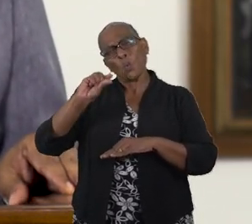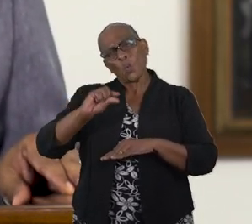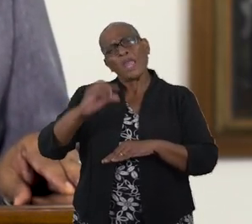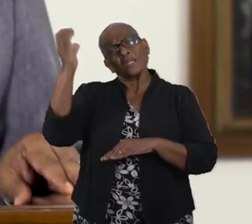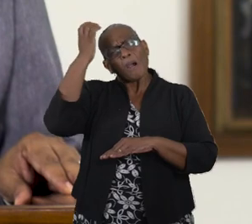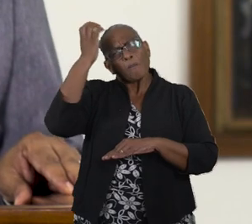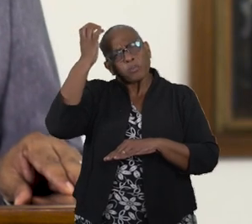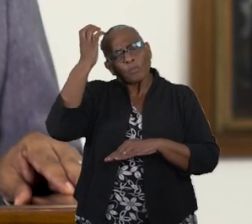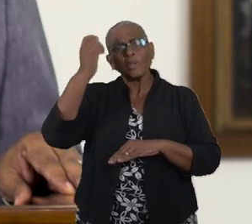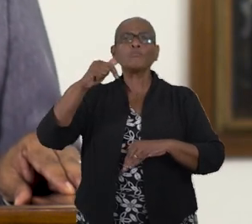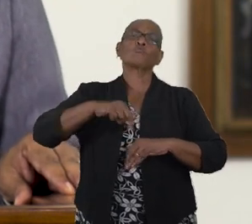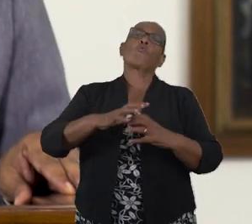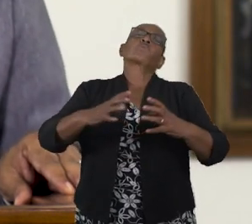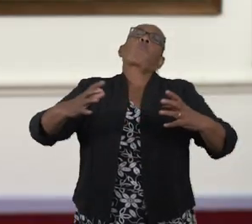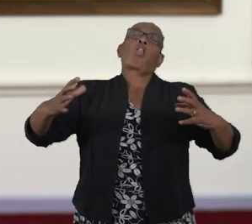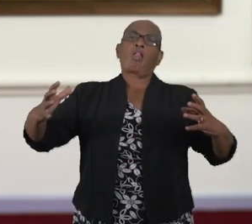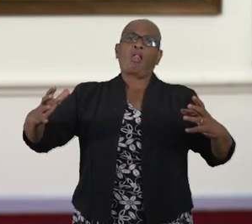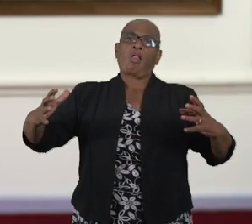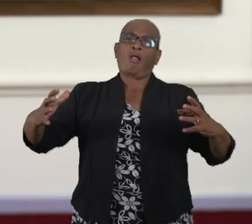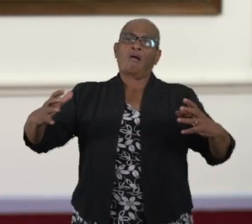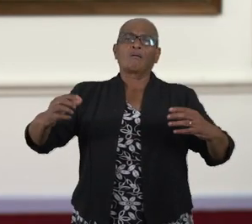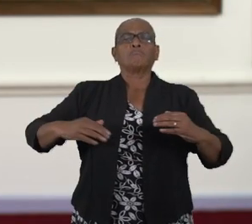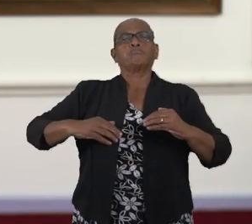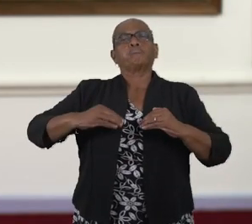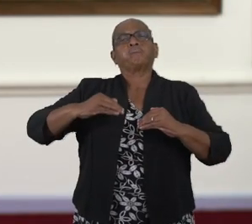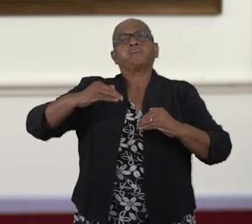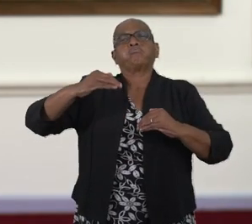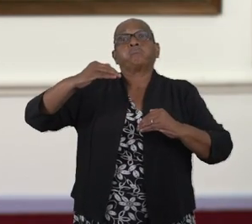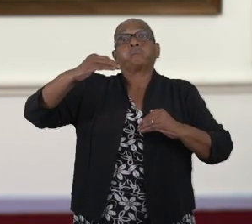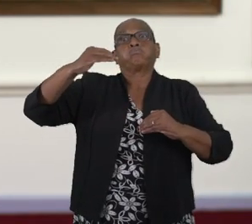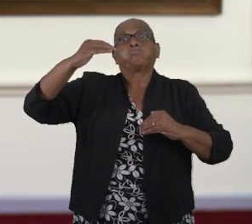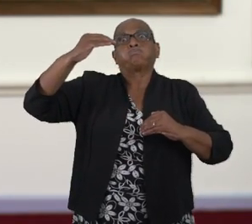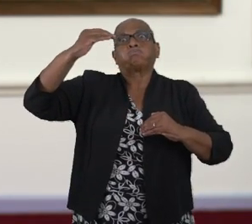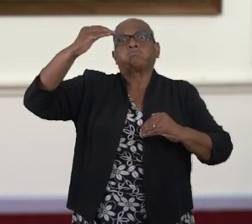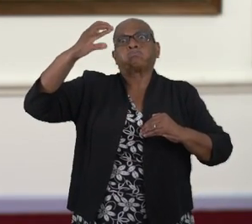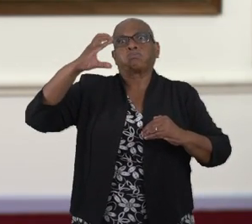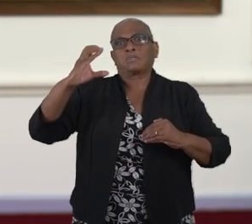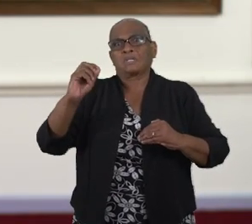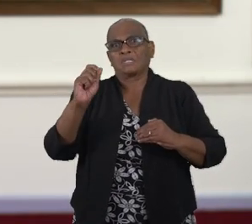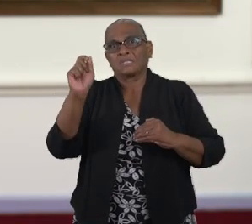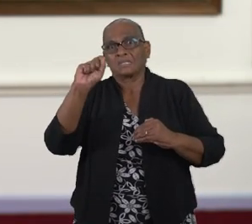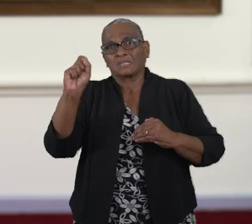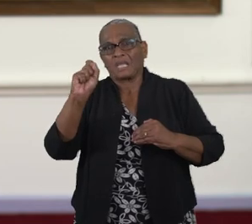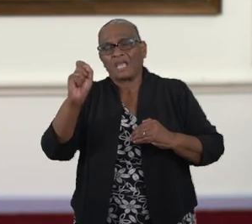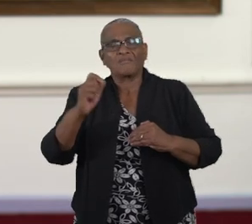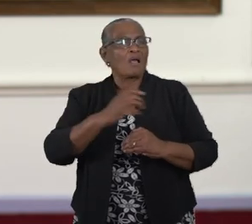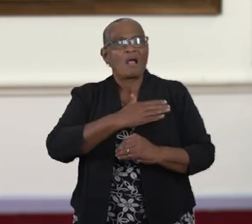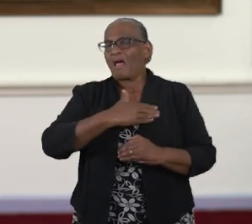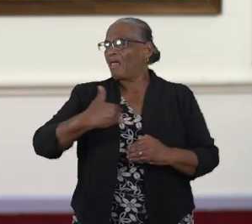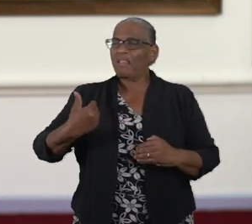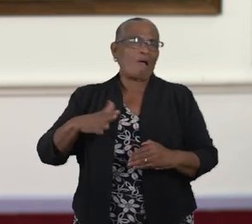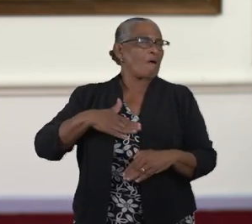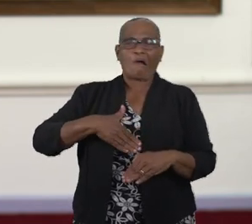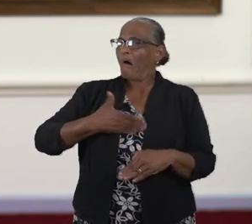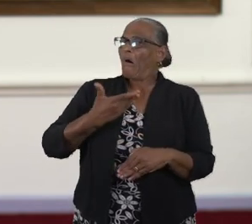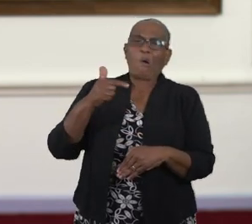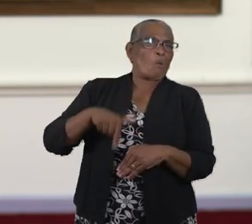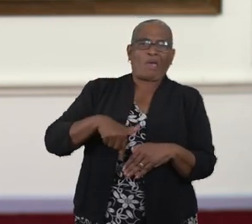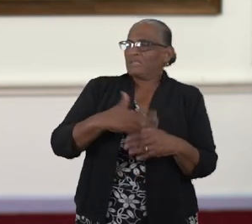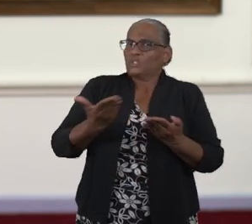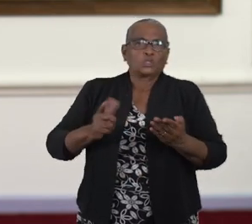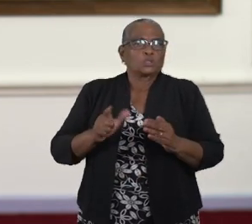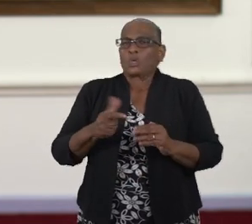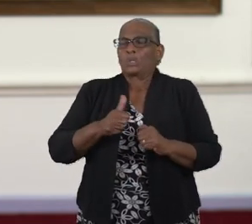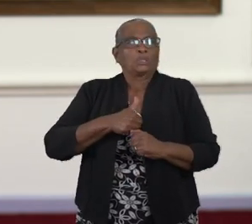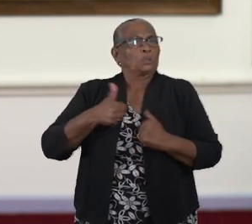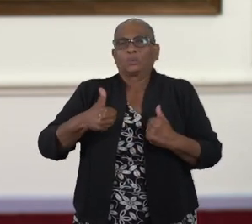opgenomen, raken vol. De steeds stijgende cijfers zeggen ons dat we nog lang niet de gewenste omstandigheid hebben.